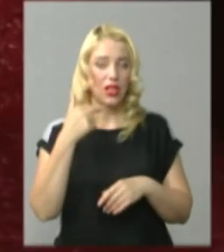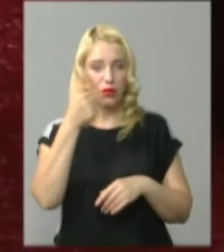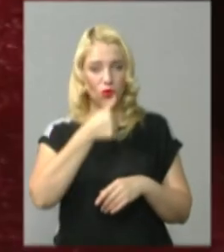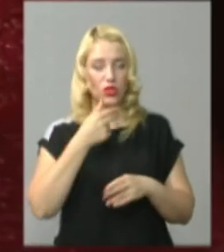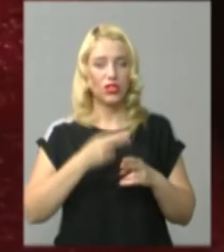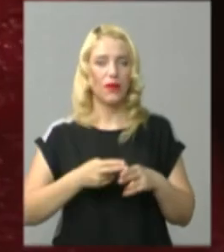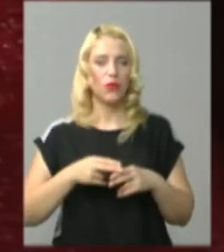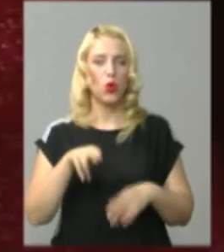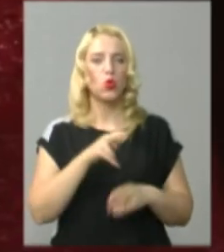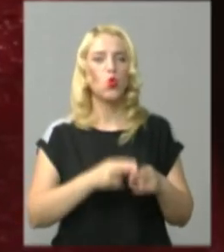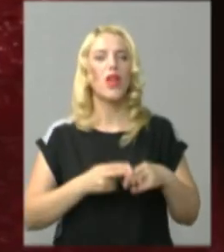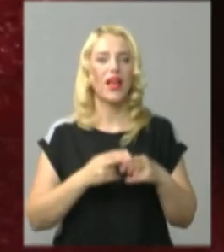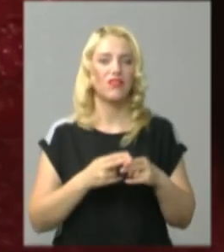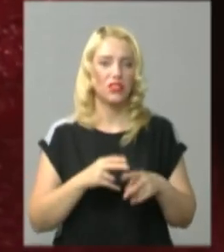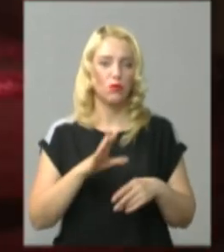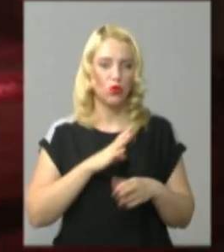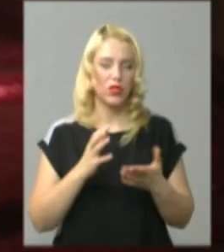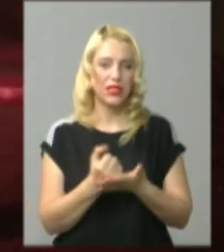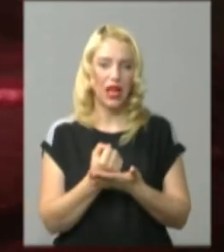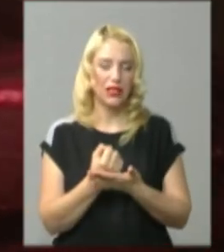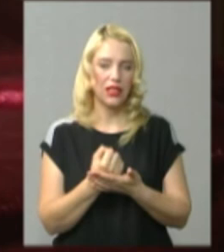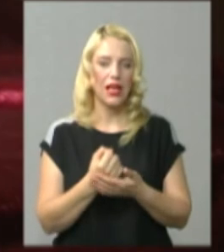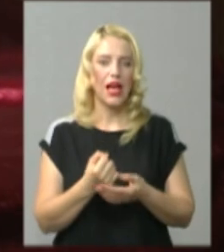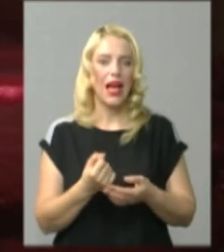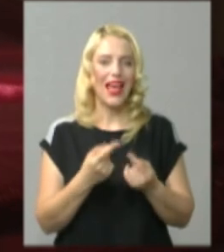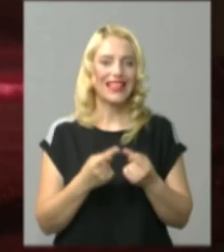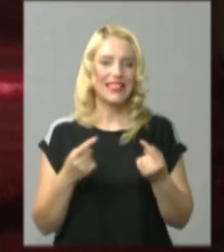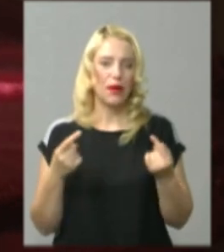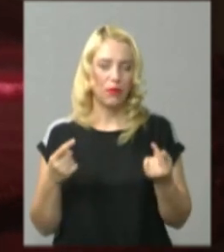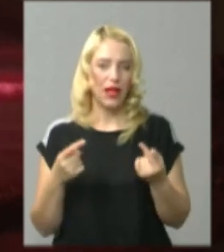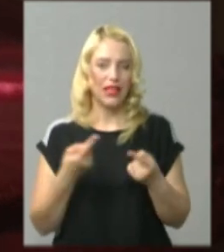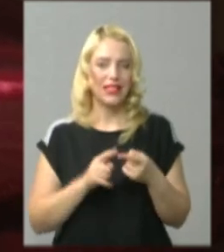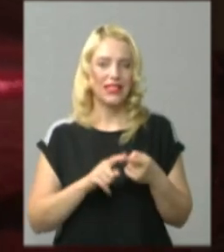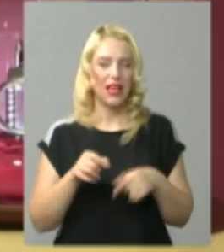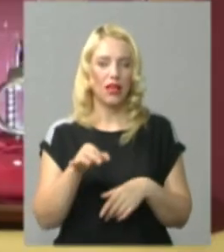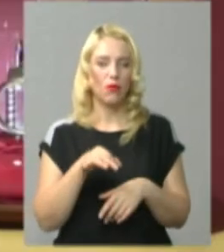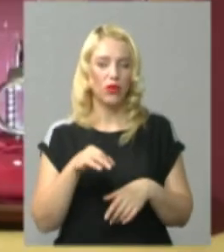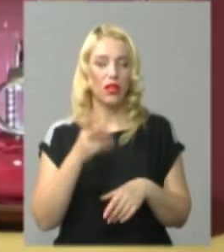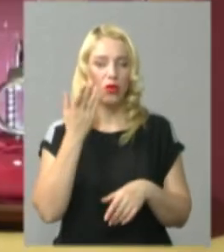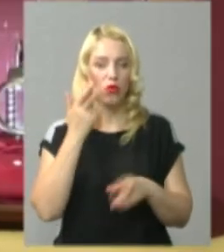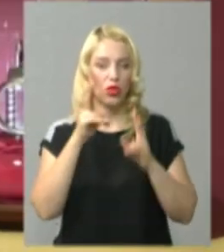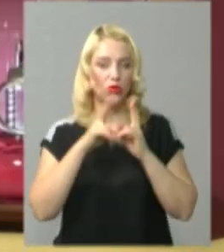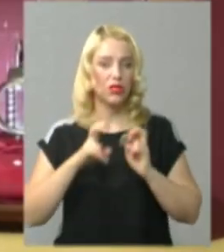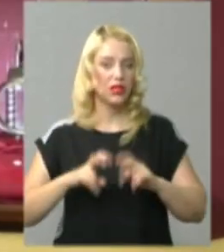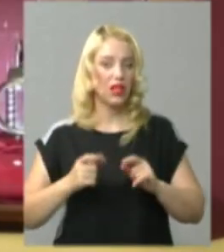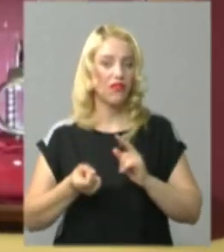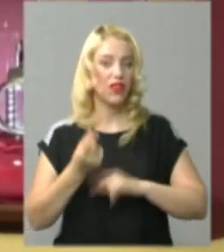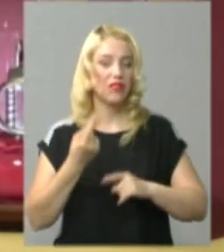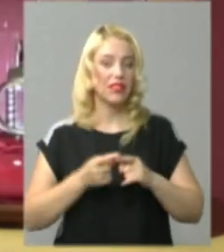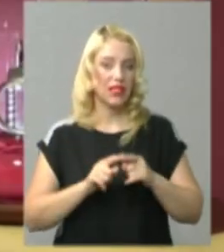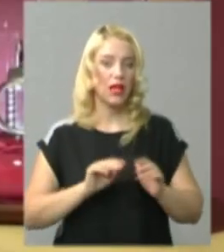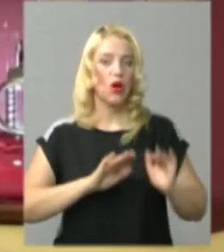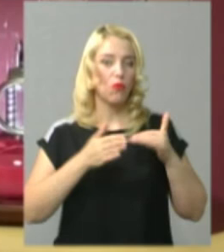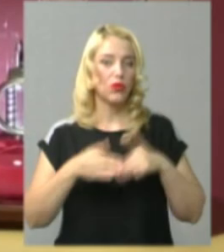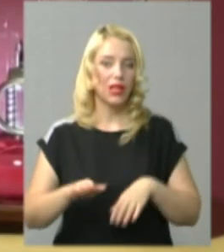Дунаївся, під Дунаївсями, була знайдена екземпляр цієї монети. При дослідженні виявився тим самим подільським